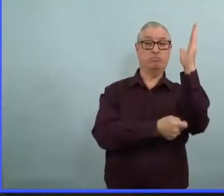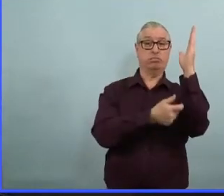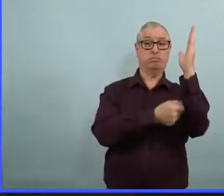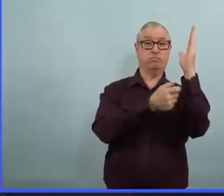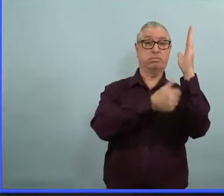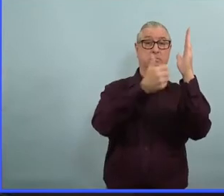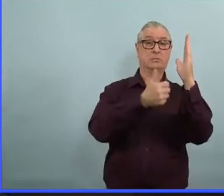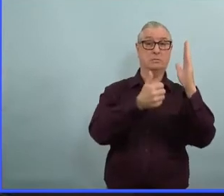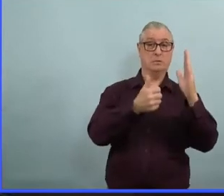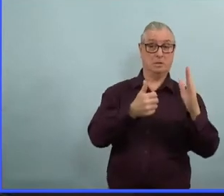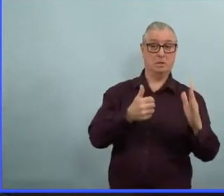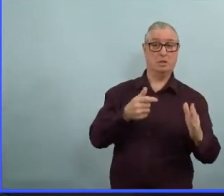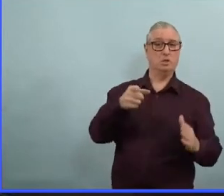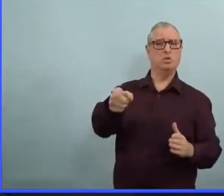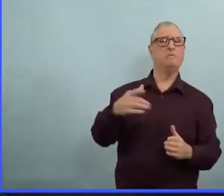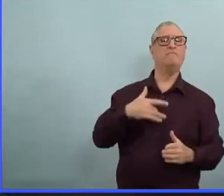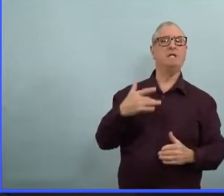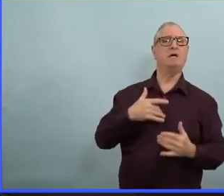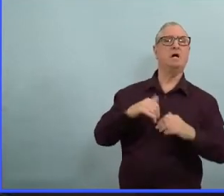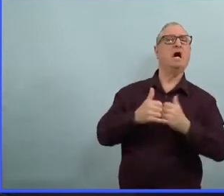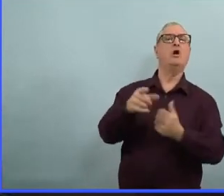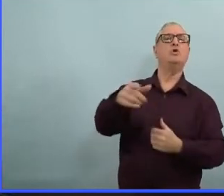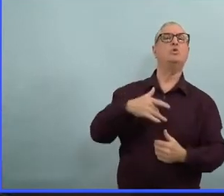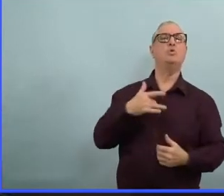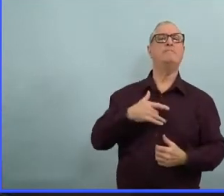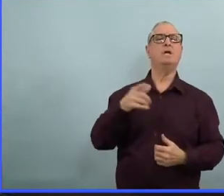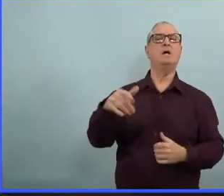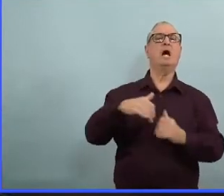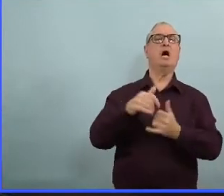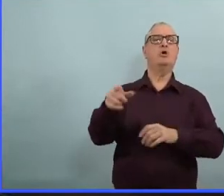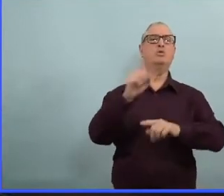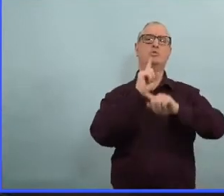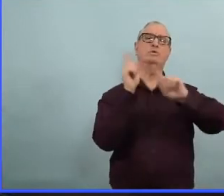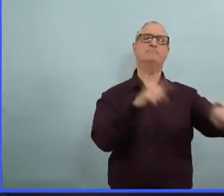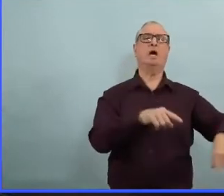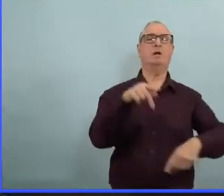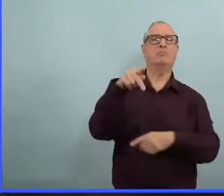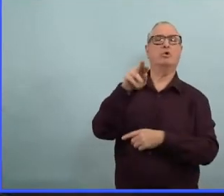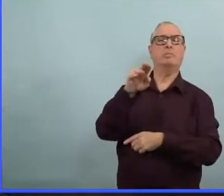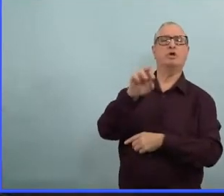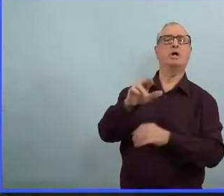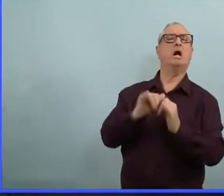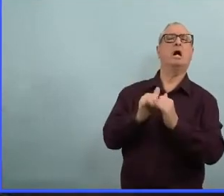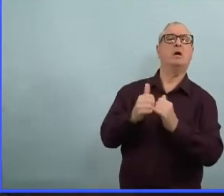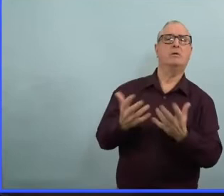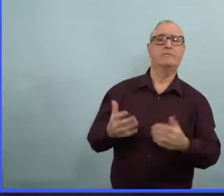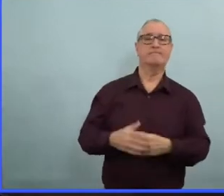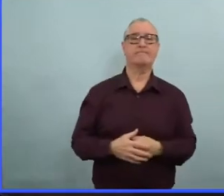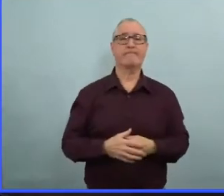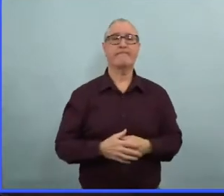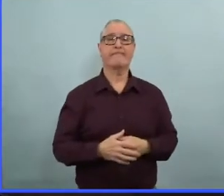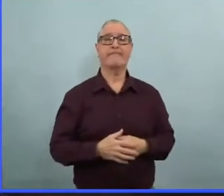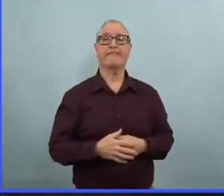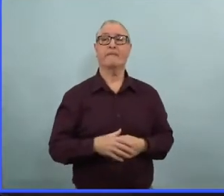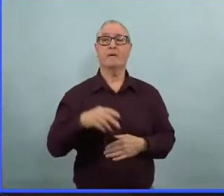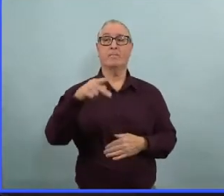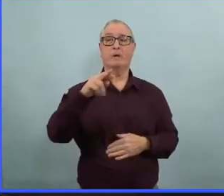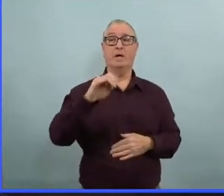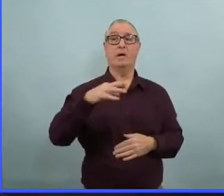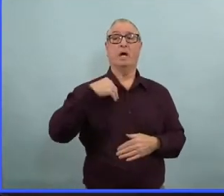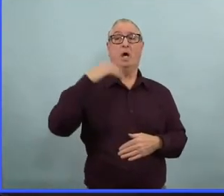Bon, nous voulons nous assurer que tout le monde est en sécurité. Je sais qu'au niveau de l'Assemblée législative,